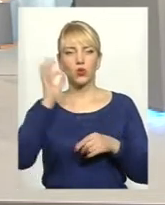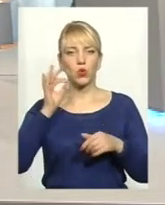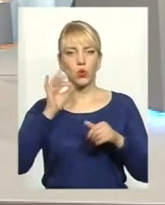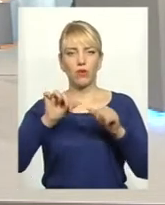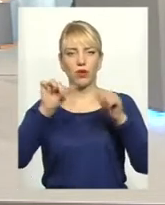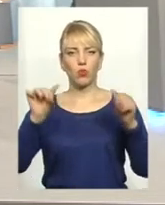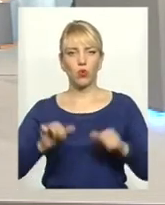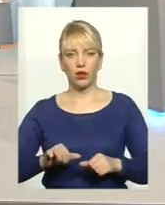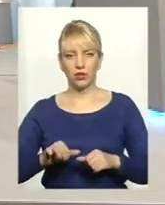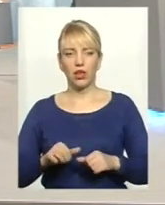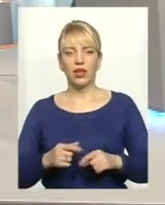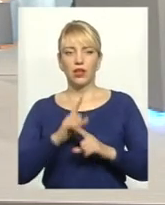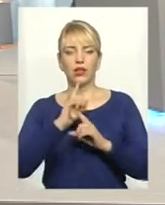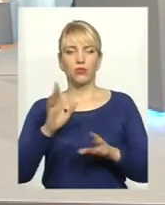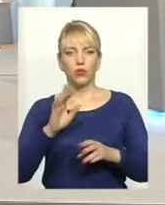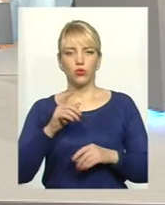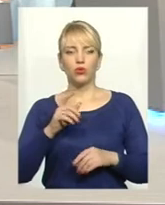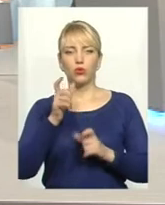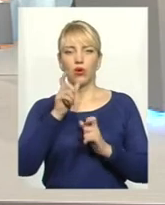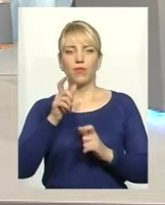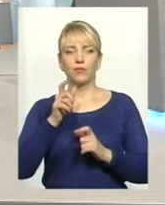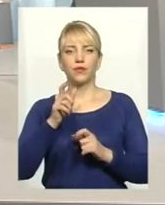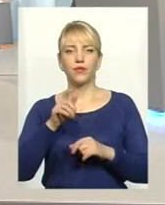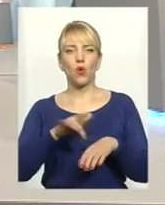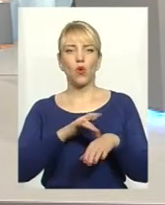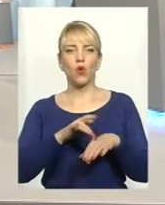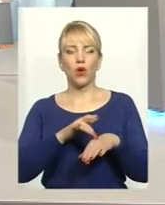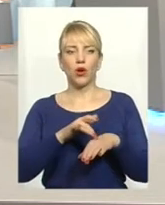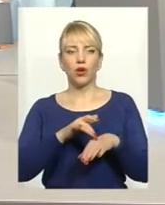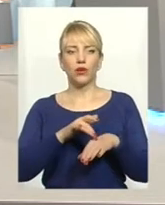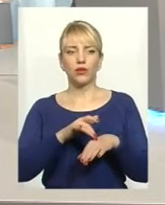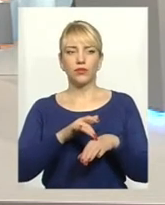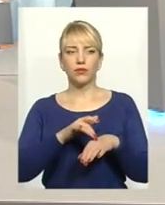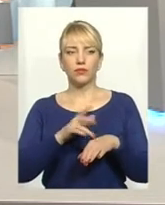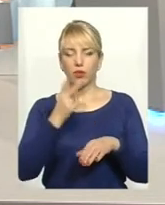Не буду голослівною, скажу, як написано.